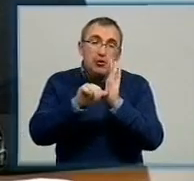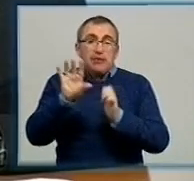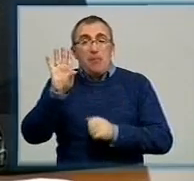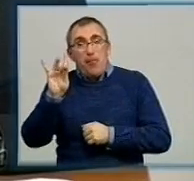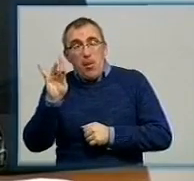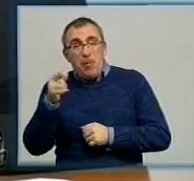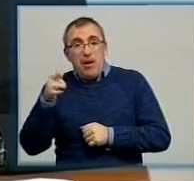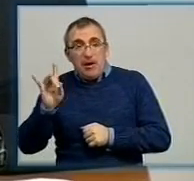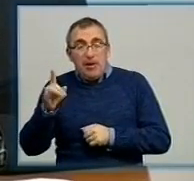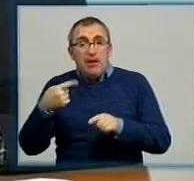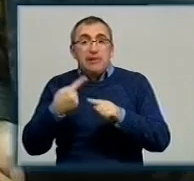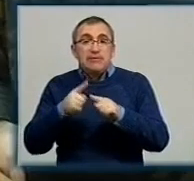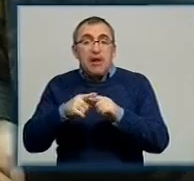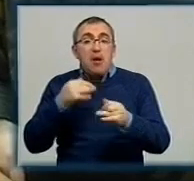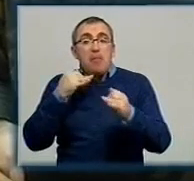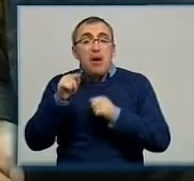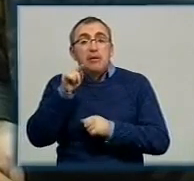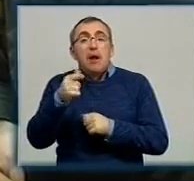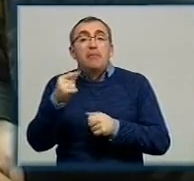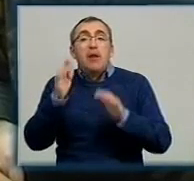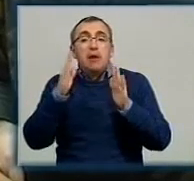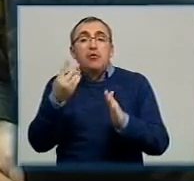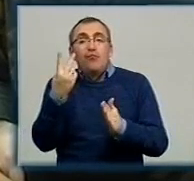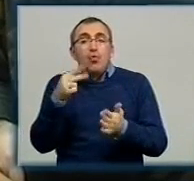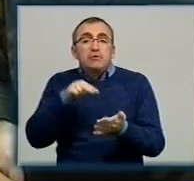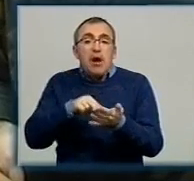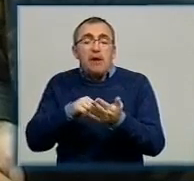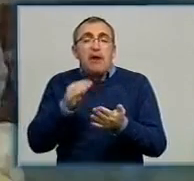гривень, це йде мова, там дає двуставковий тариф.